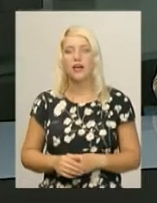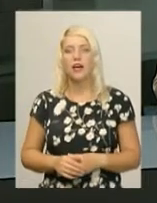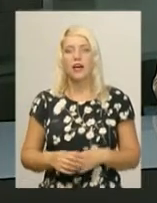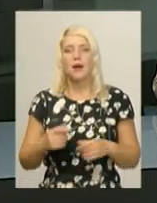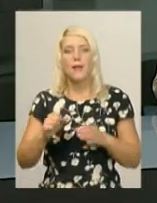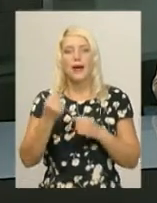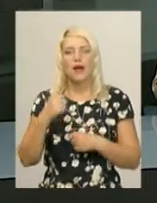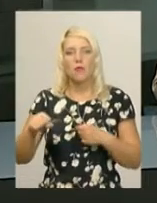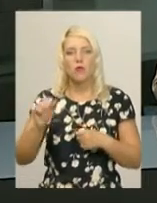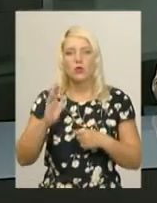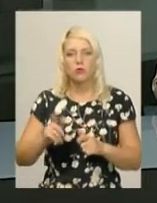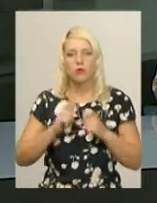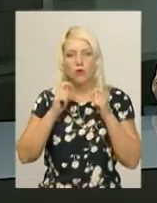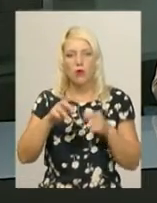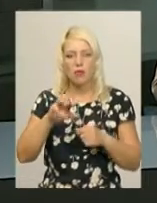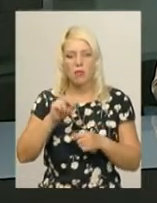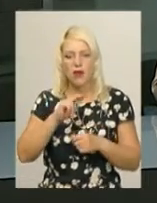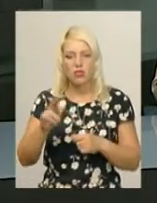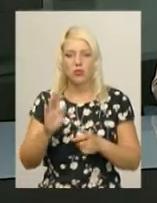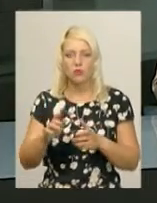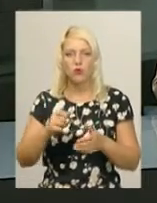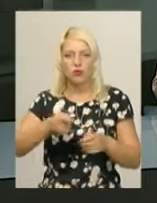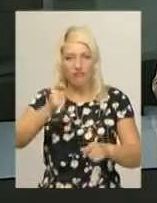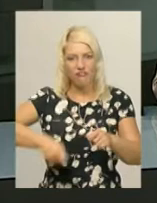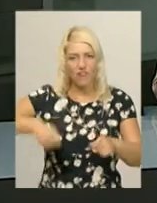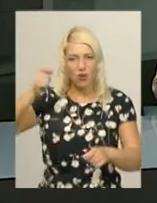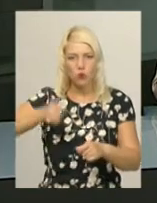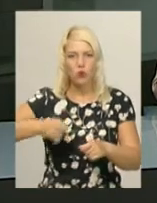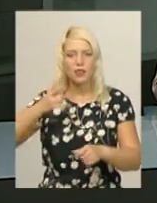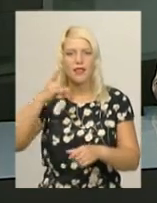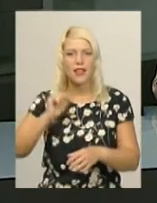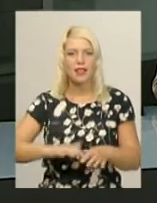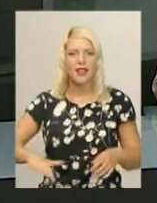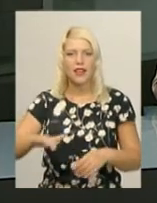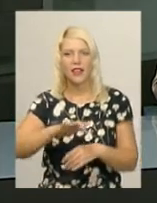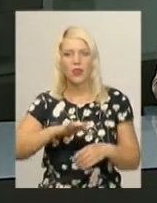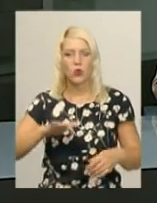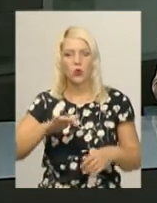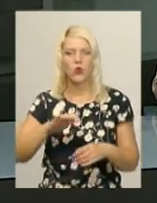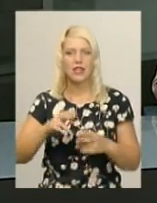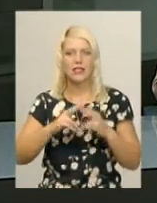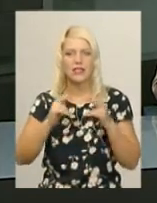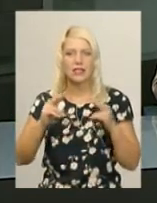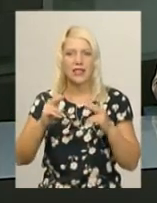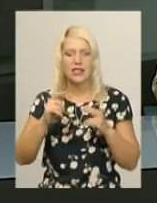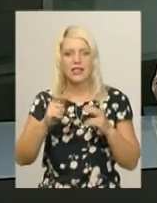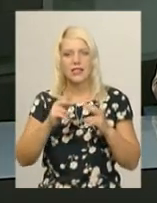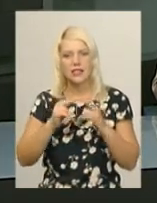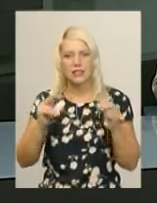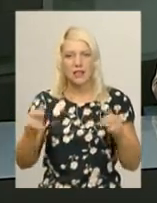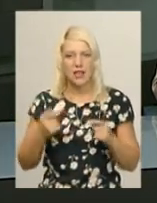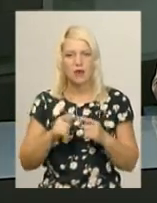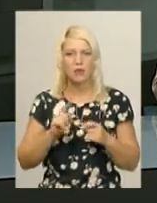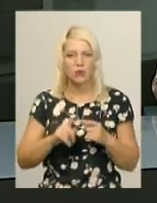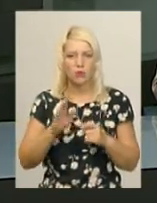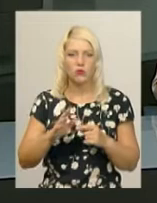Переможцю вручать «Медж», котрий викують на території замку. Він міститиме елементи, знайдені під час археологічних досліджень у